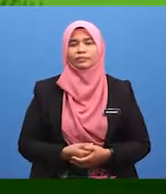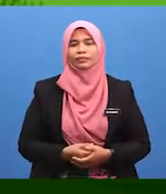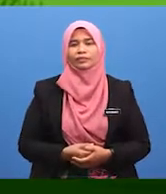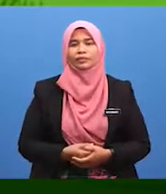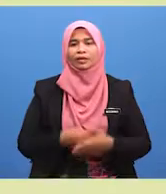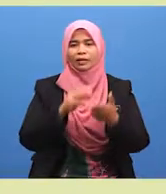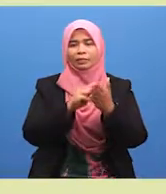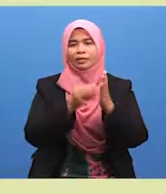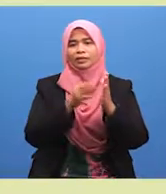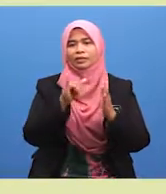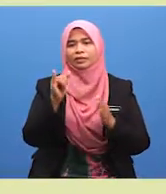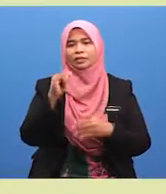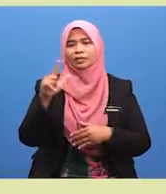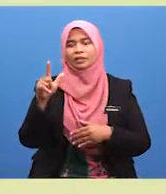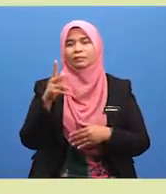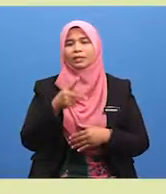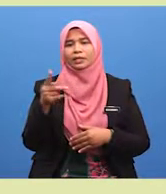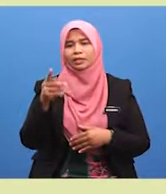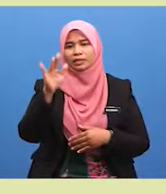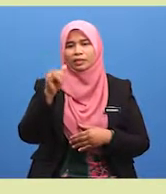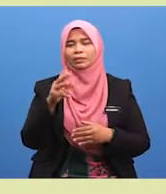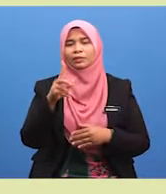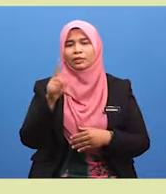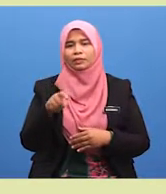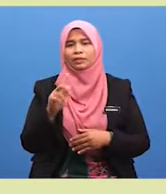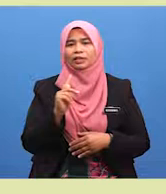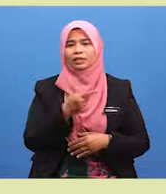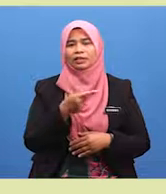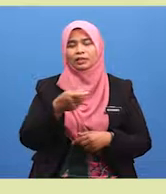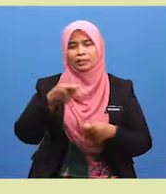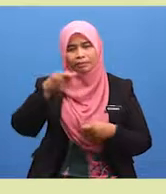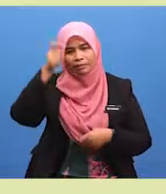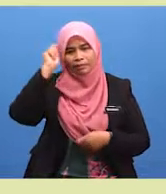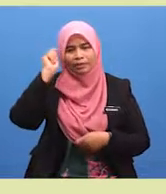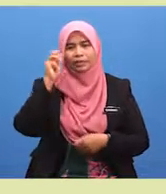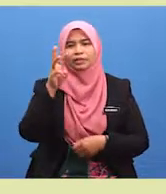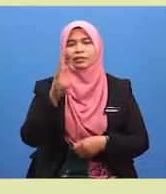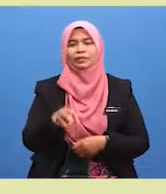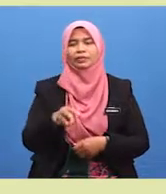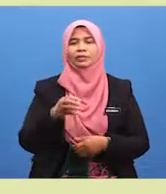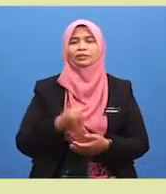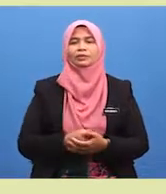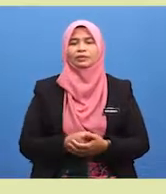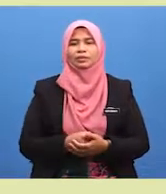ulama. Maksudnya ialah perkara-perkara yang memerlukan kita